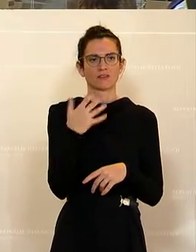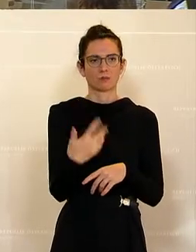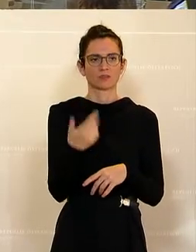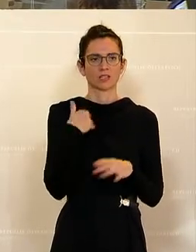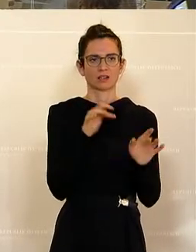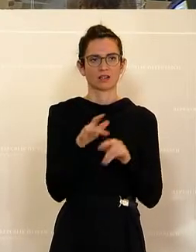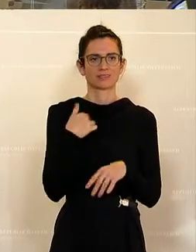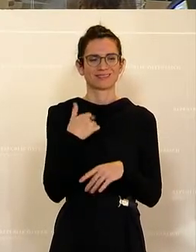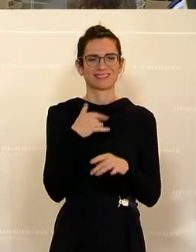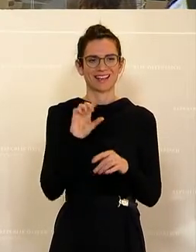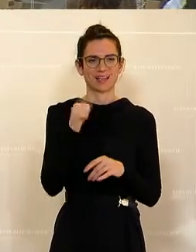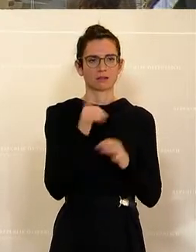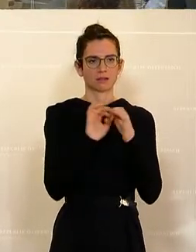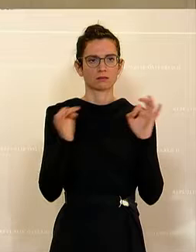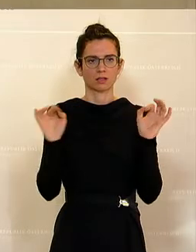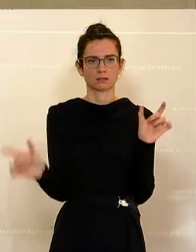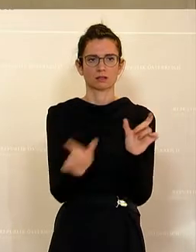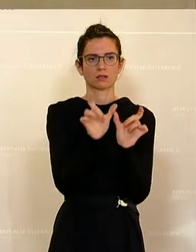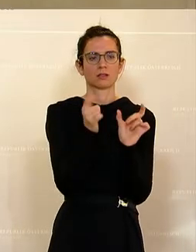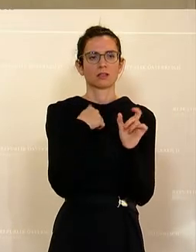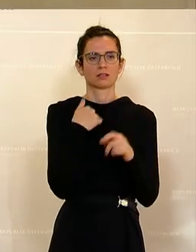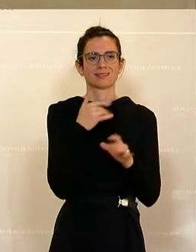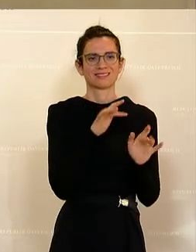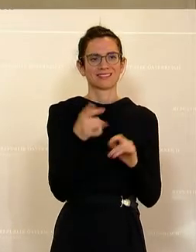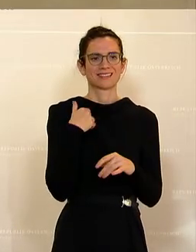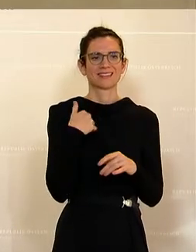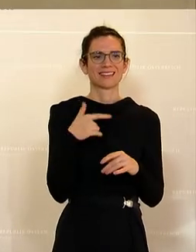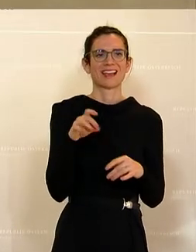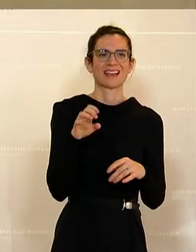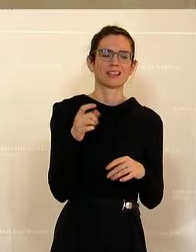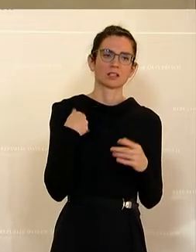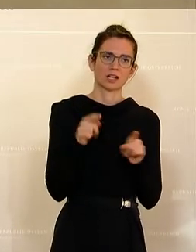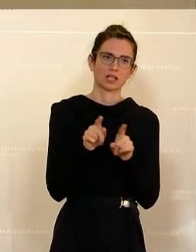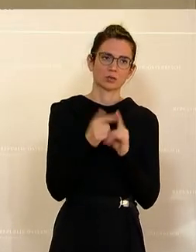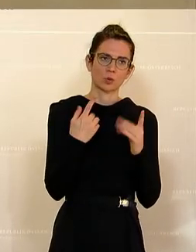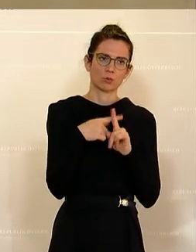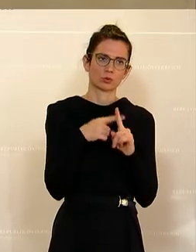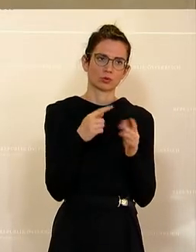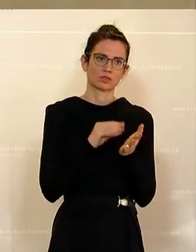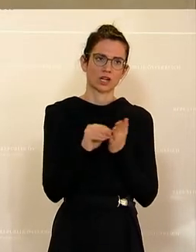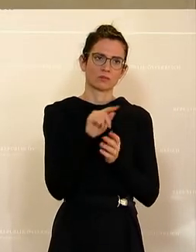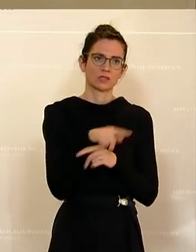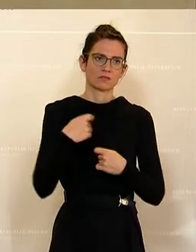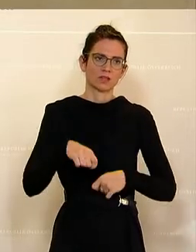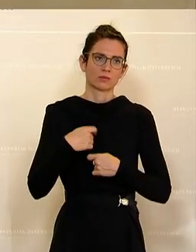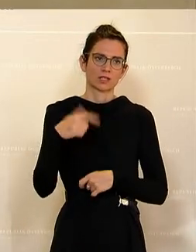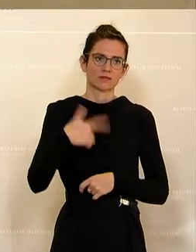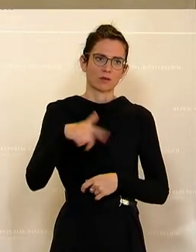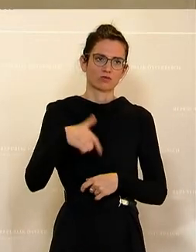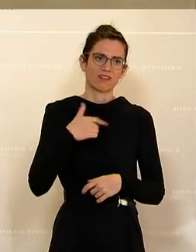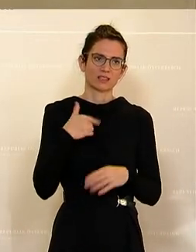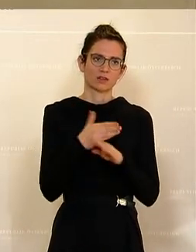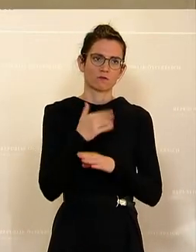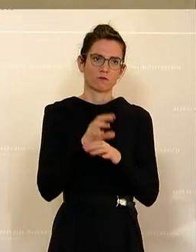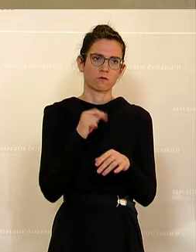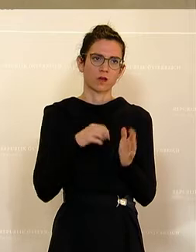a wird nach dem ersten Satz folgender Satz eingefügt. Ebenso sind derartige Zulagen und Bonuszahlungen, die bis Februar 2022 für